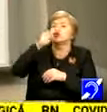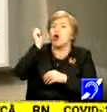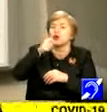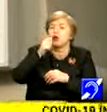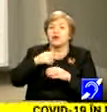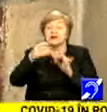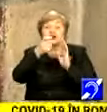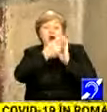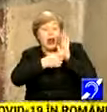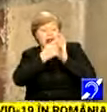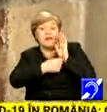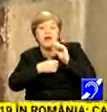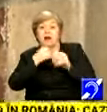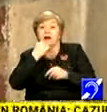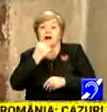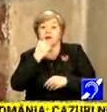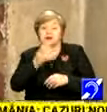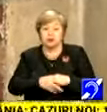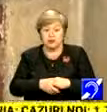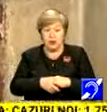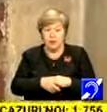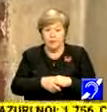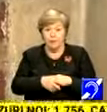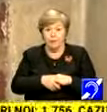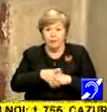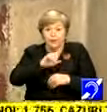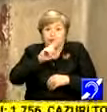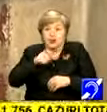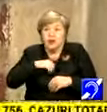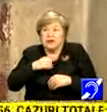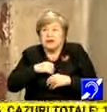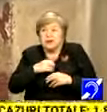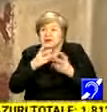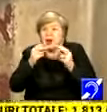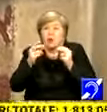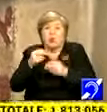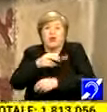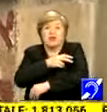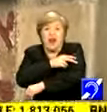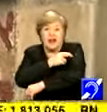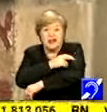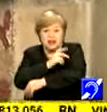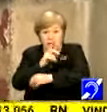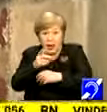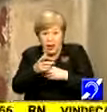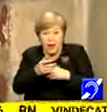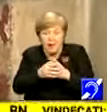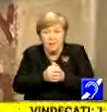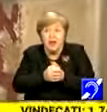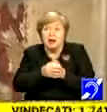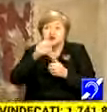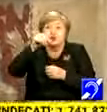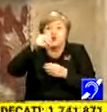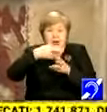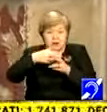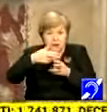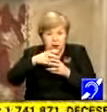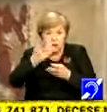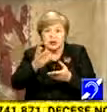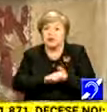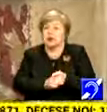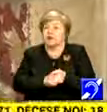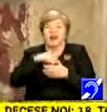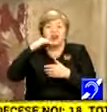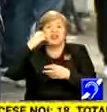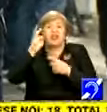lungi cu nemulțumiri. Nu există în foarte, foarte multe licee, nu există dezinfectanți, nu există săpun, există antigenică